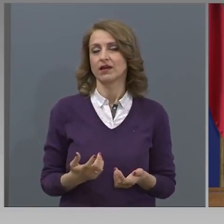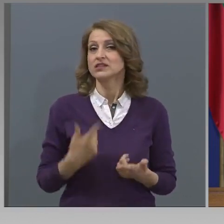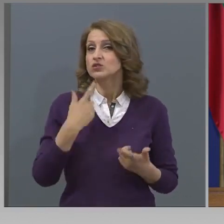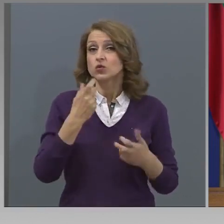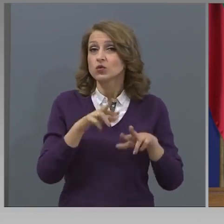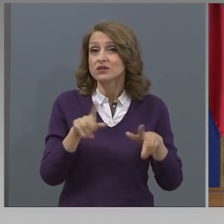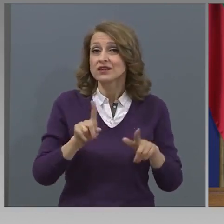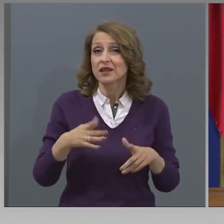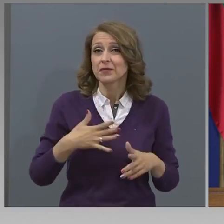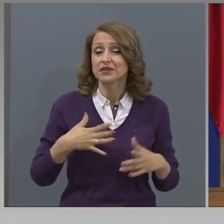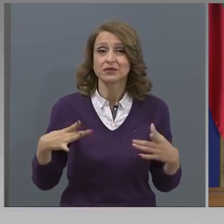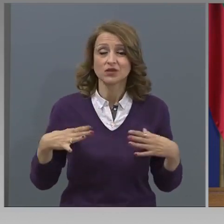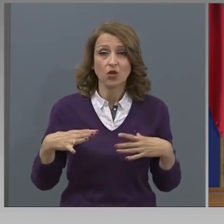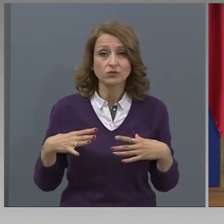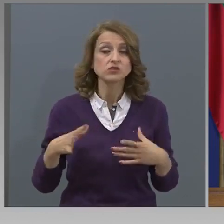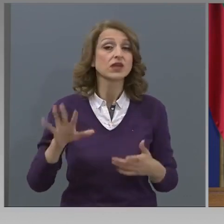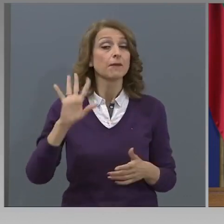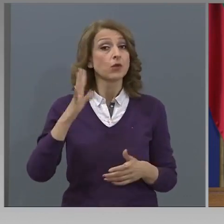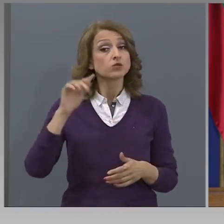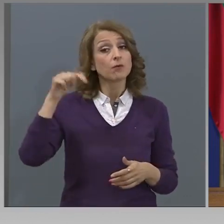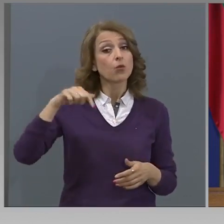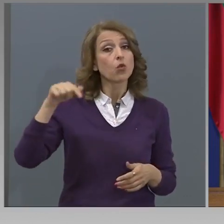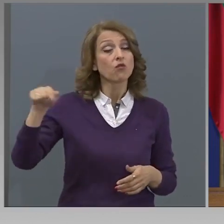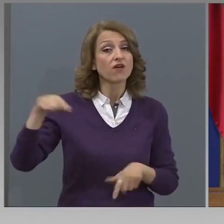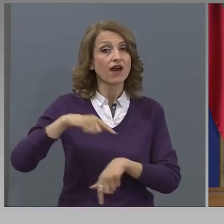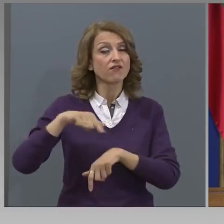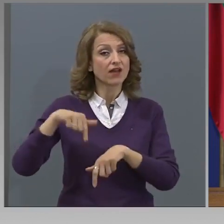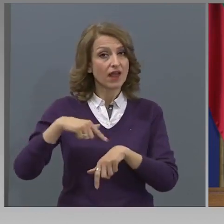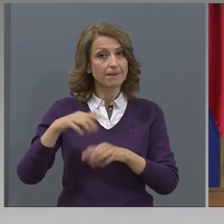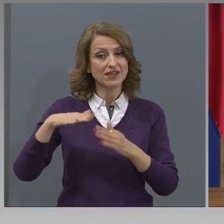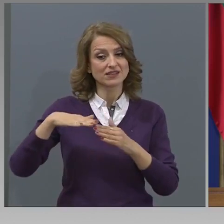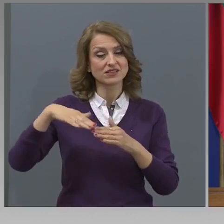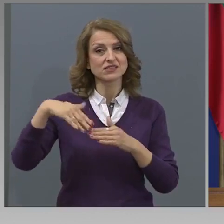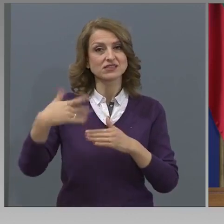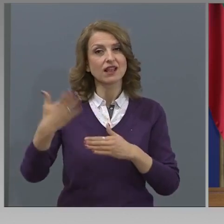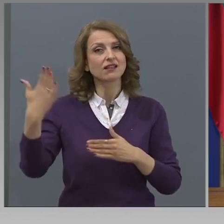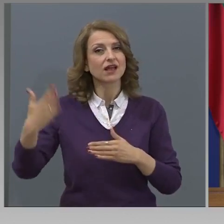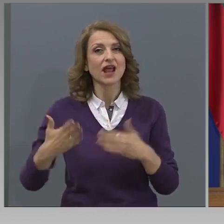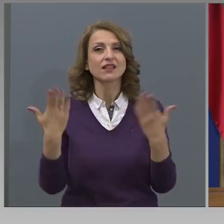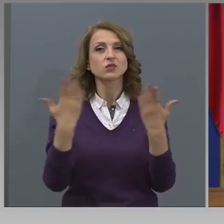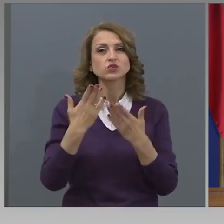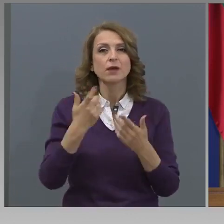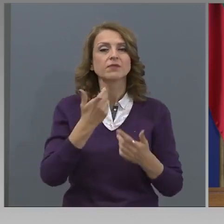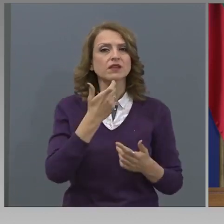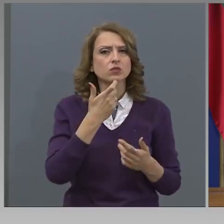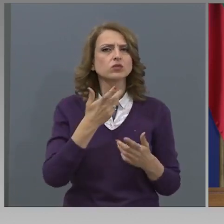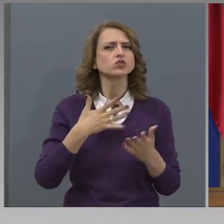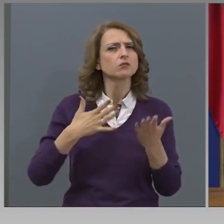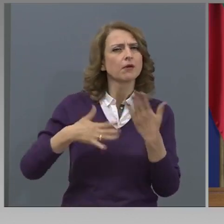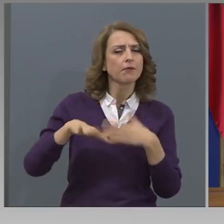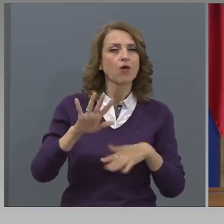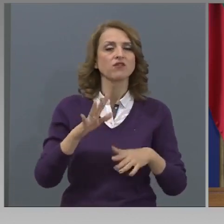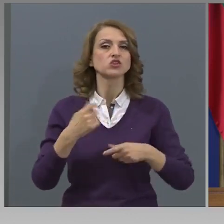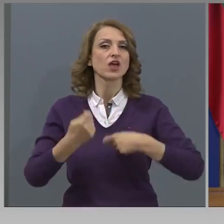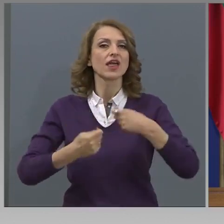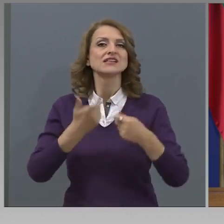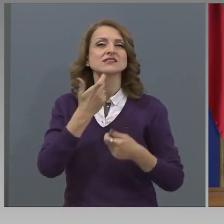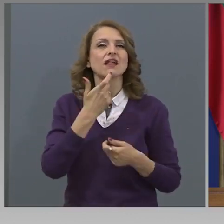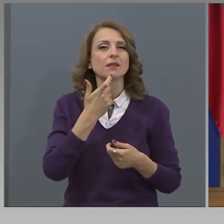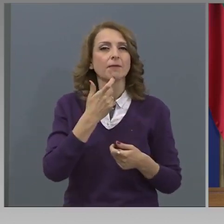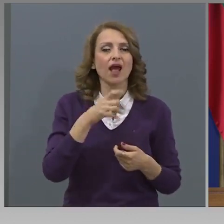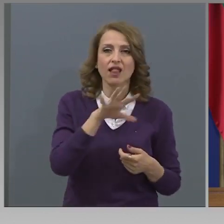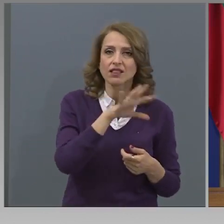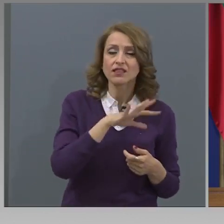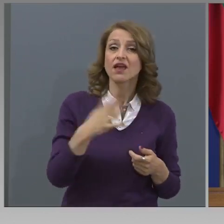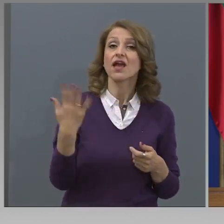Тогава ще бъде подходящо през тези дни след края на учебната година да се проведат повече дейности по интересите, повече занимални да има.